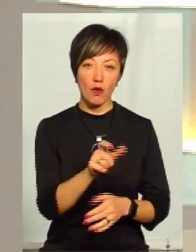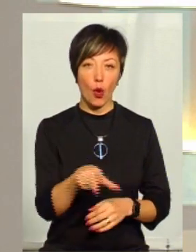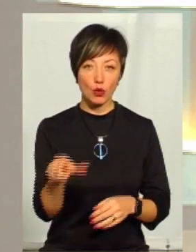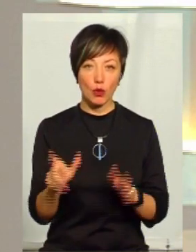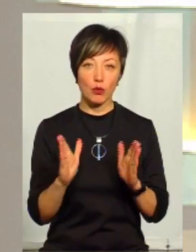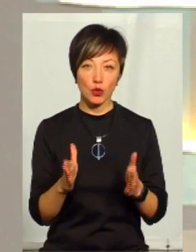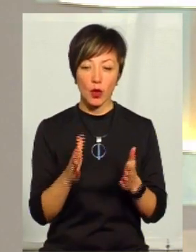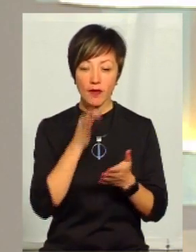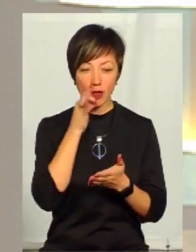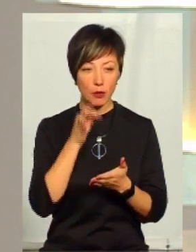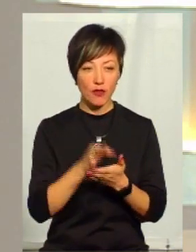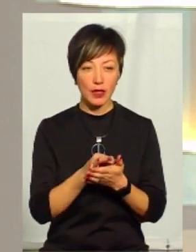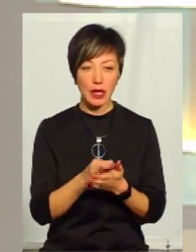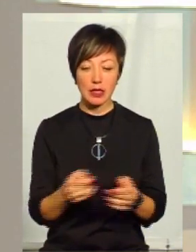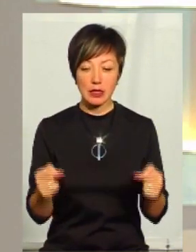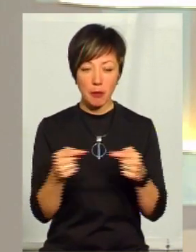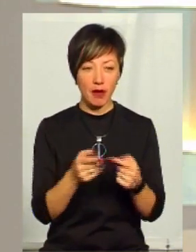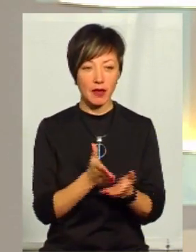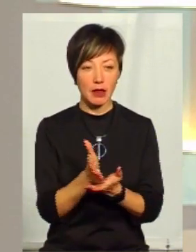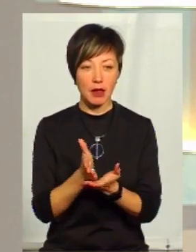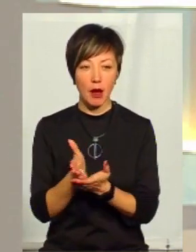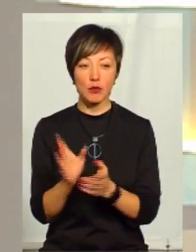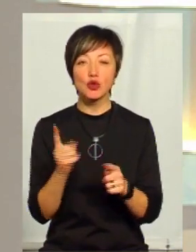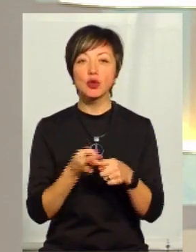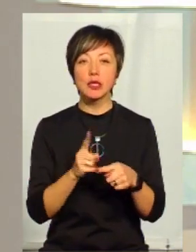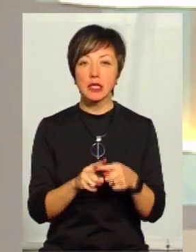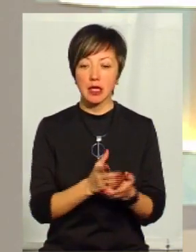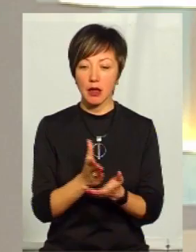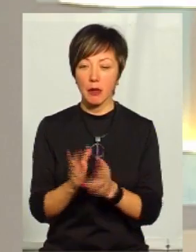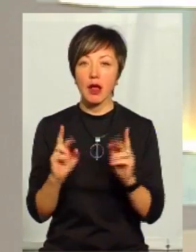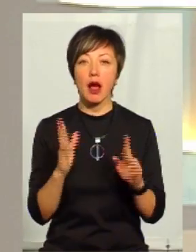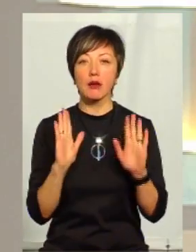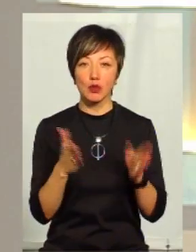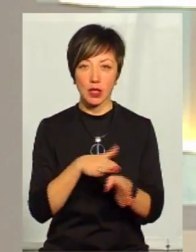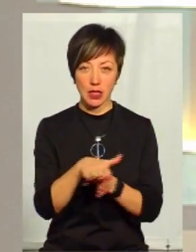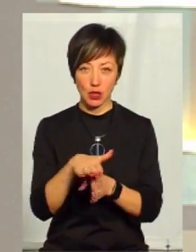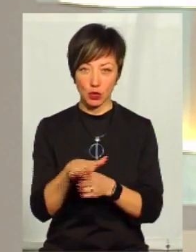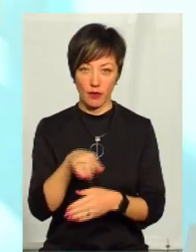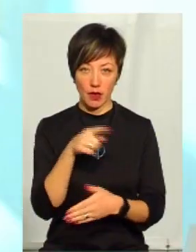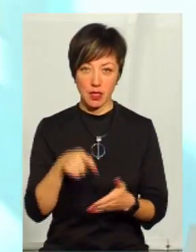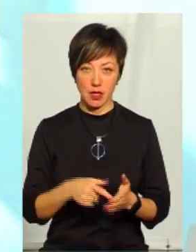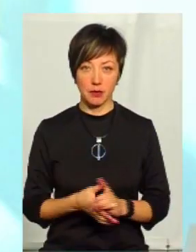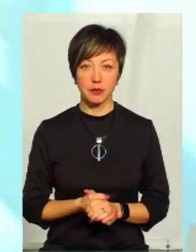будуть відповідати за певні напрямки. Що це за напрямки і як це буде здійснюватися?